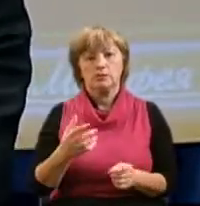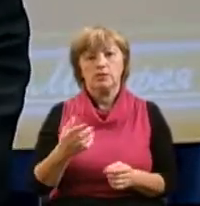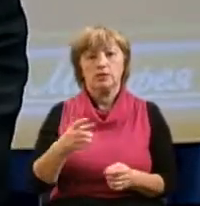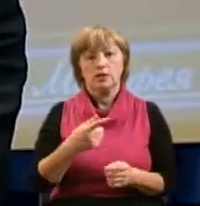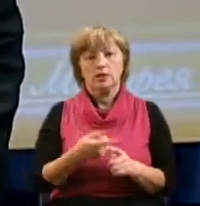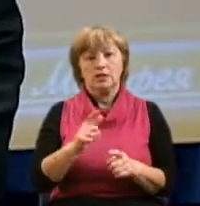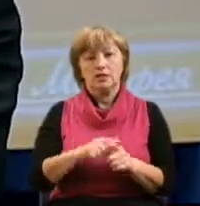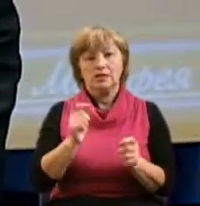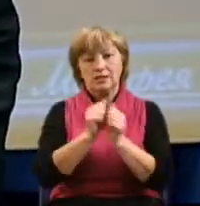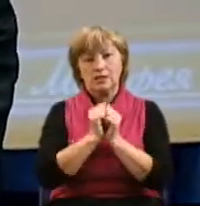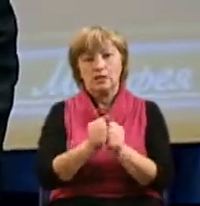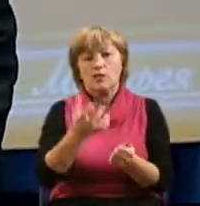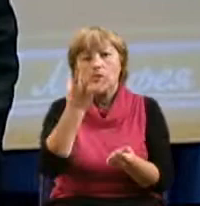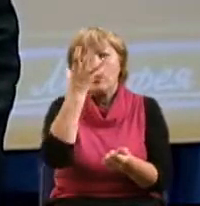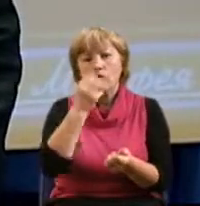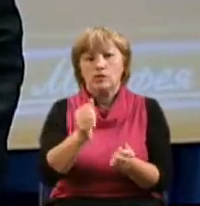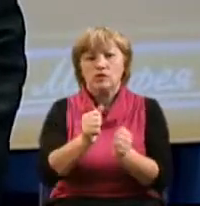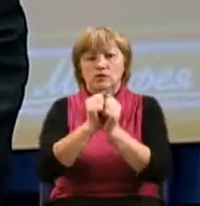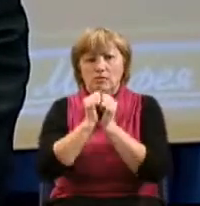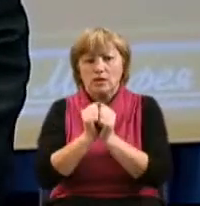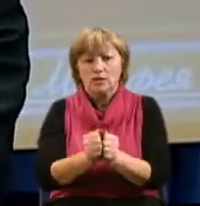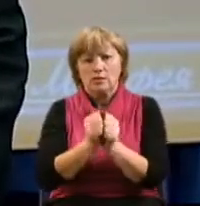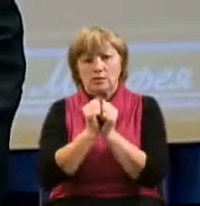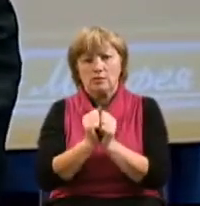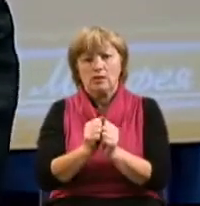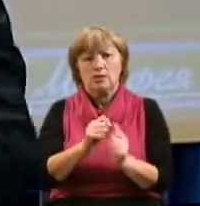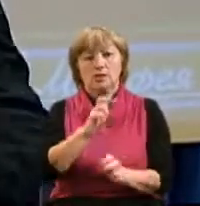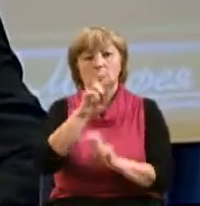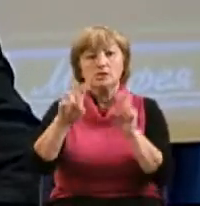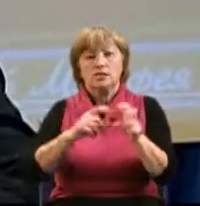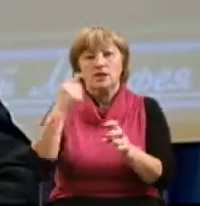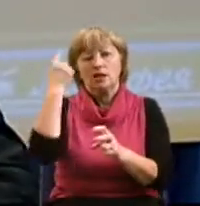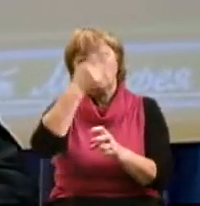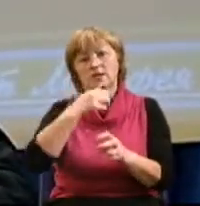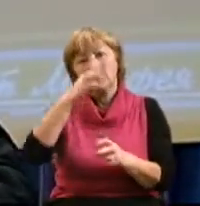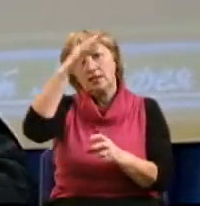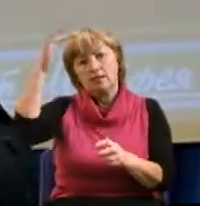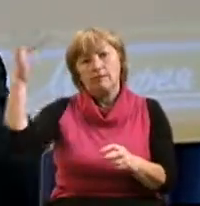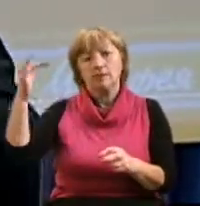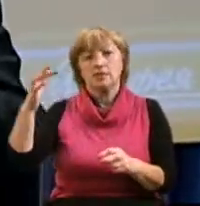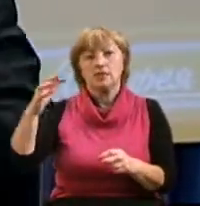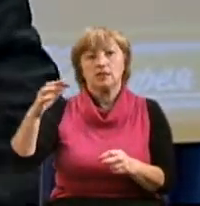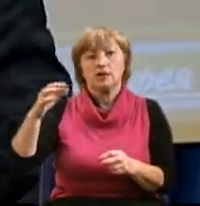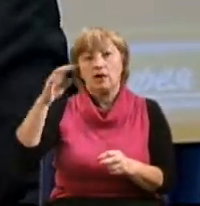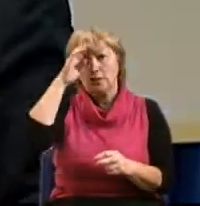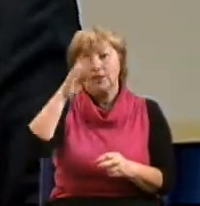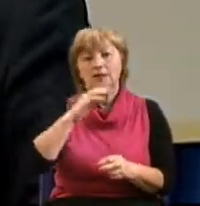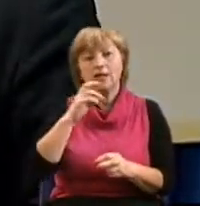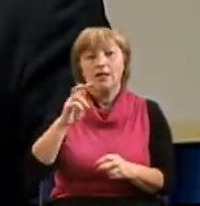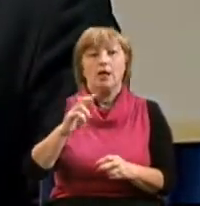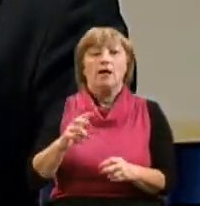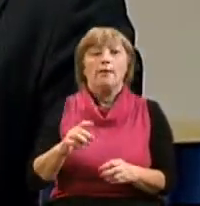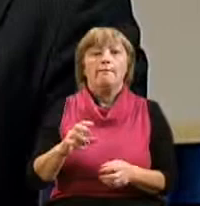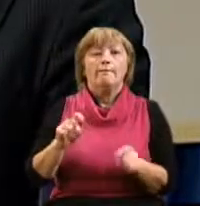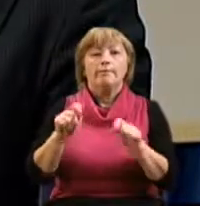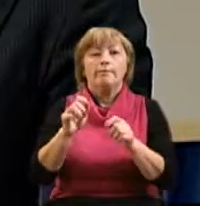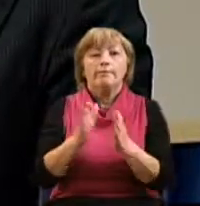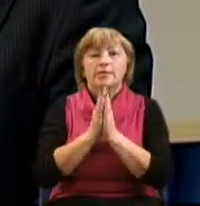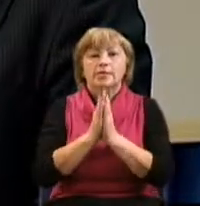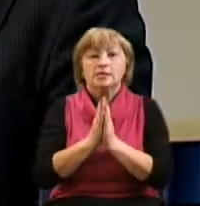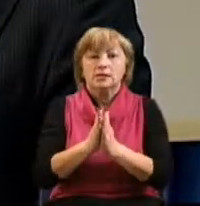ночь провел молитвы, Он искал лица Своего Небесного Отца, просил у Него руководства для того, чтобы